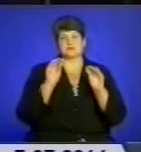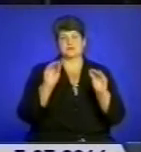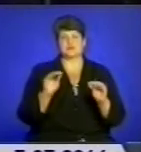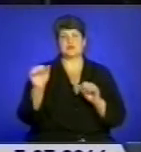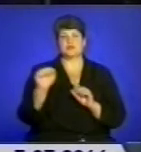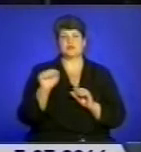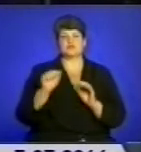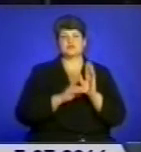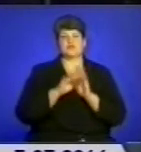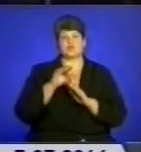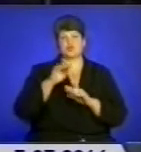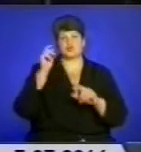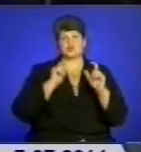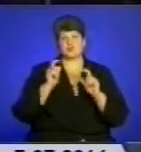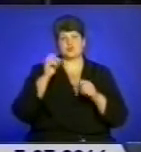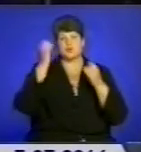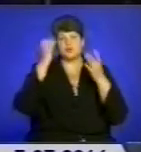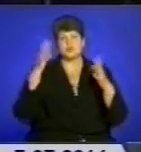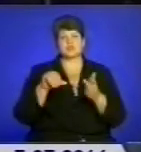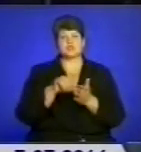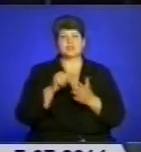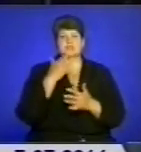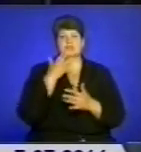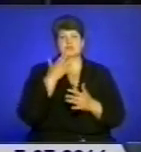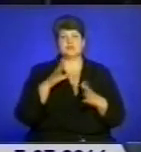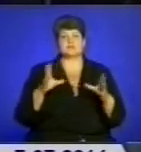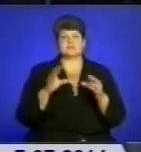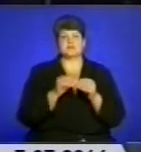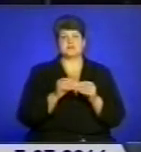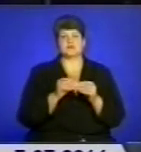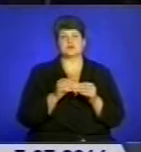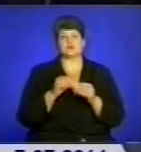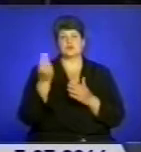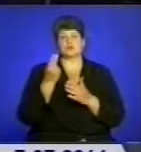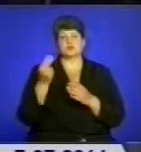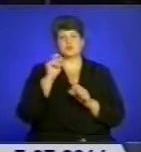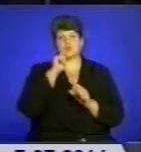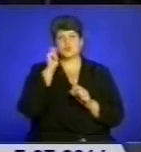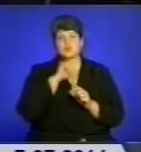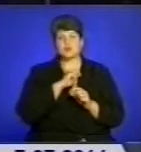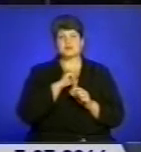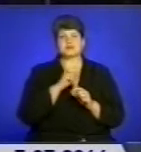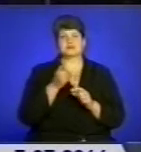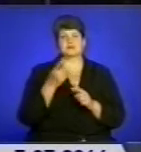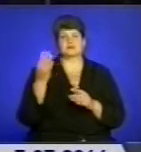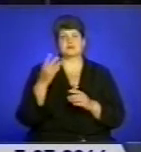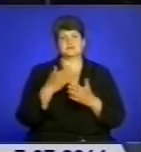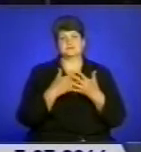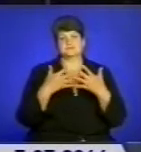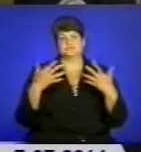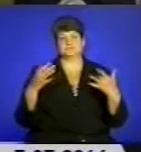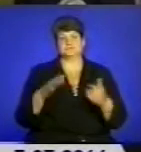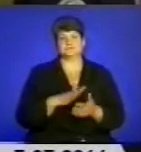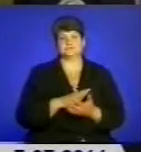училища культури, член Національної спілки художників України Микола Шевчук. На вернісажі побувала Людмила Островська.